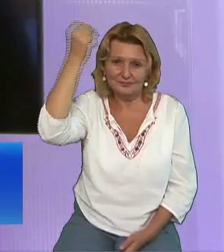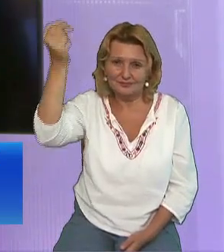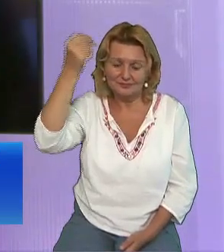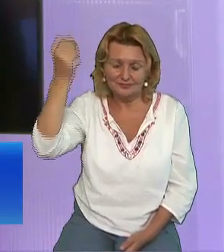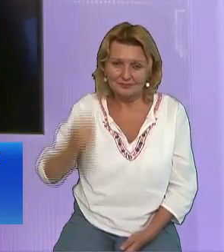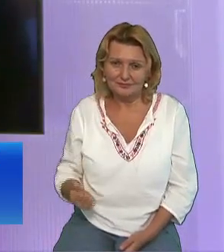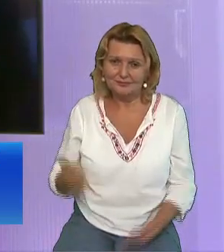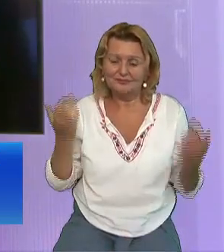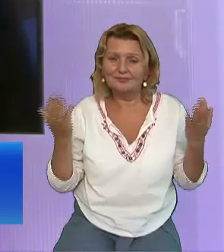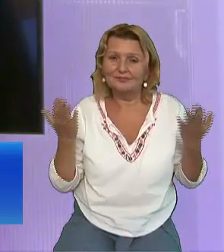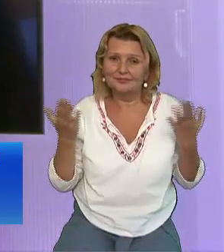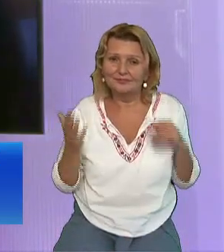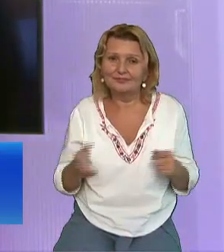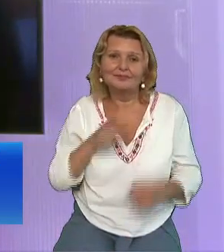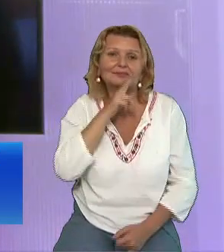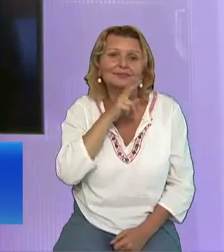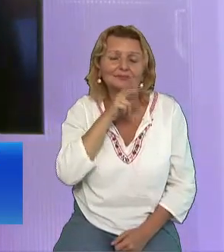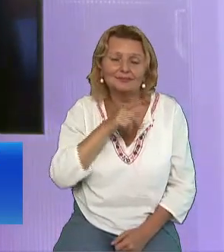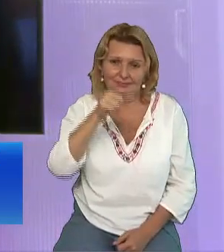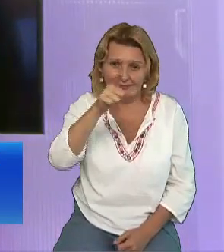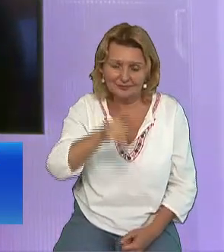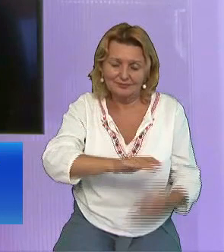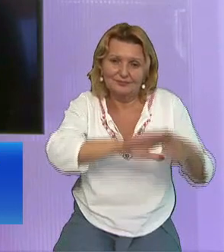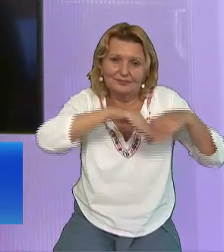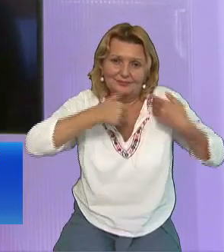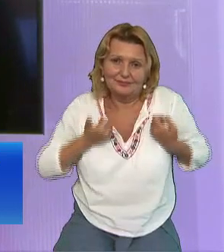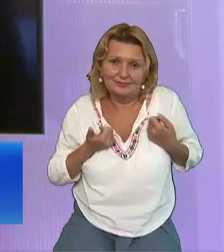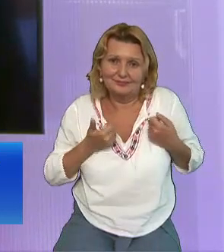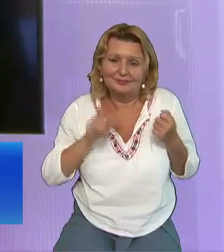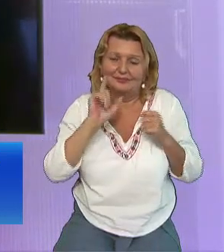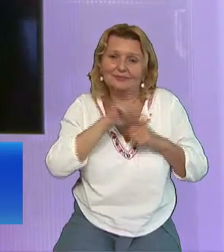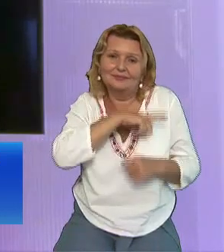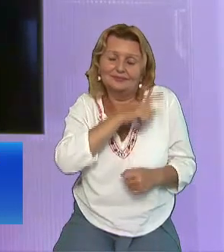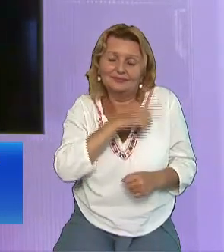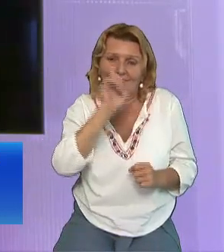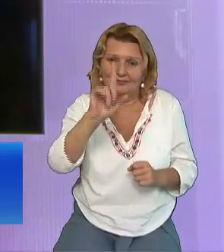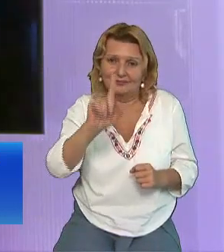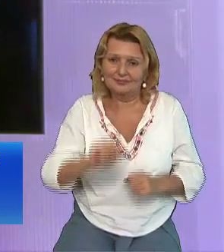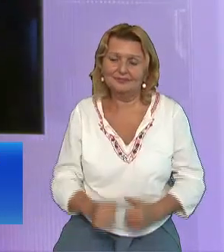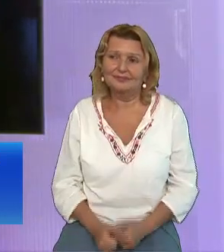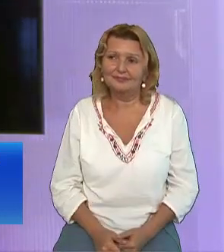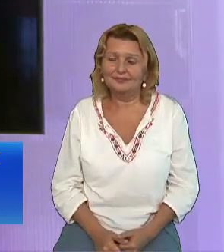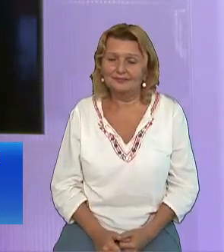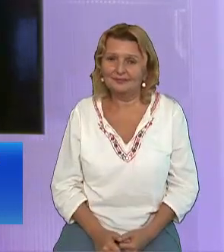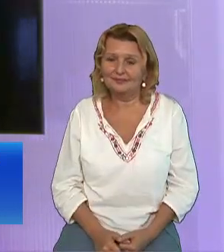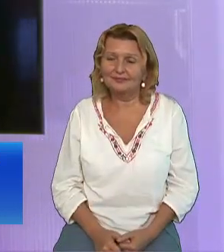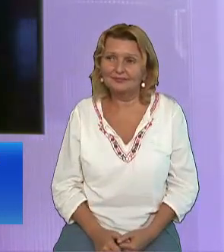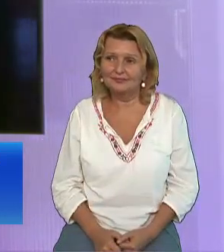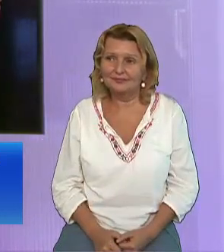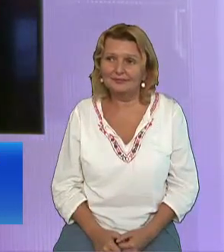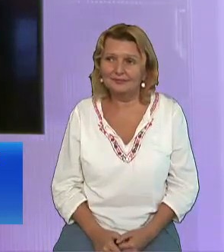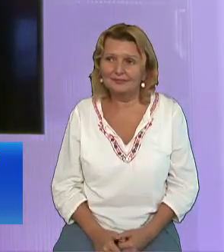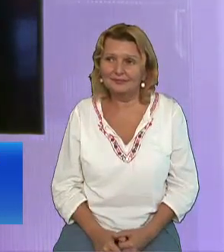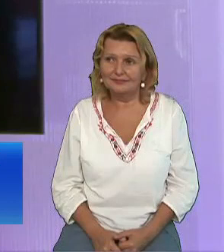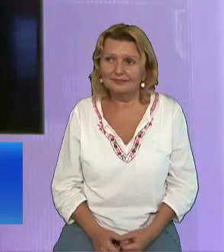viață Abia atunci urmează adevăratele revelații Abia atunci el se descoperă pe sine Mult mai mult într-o părtășie